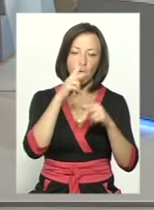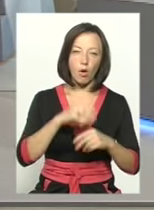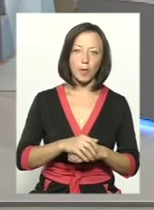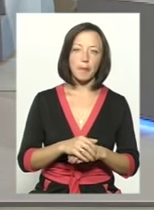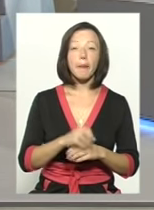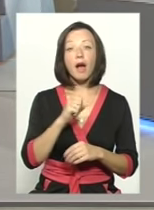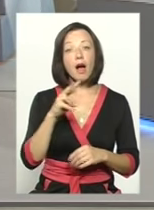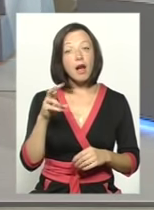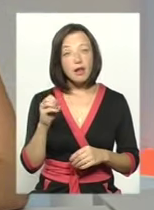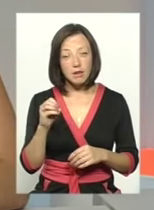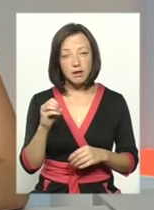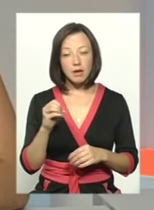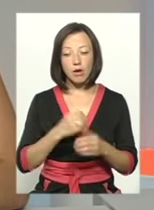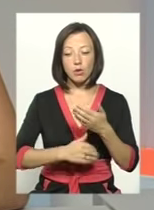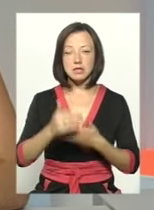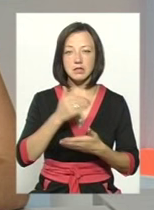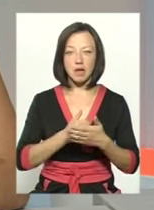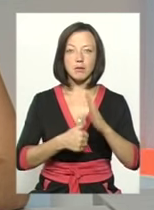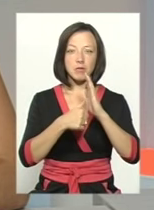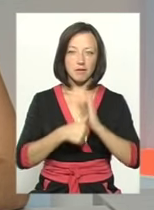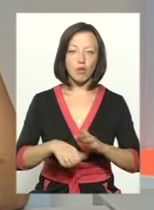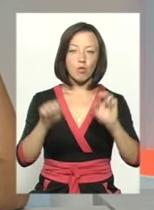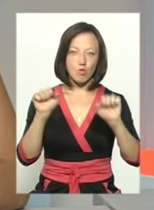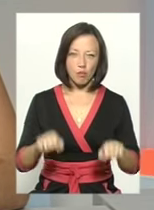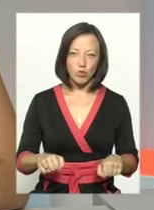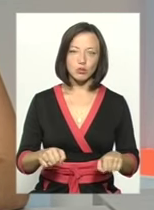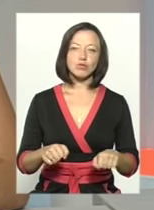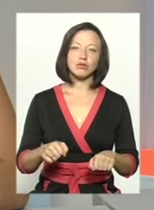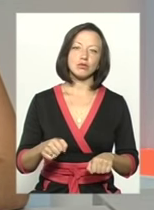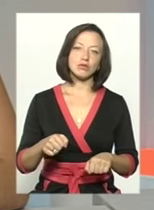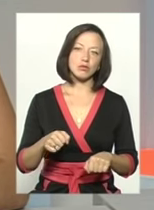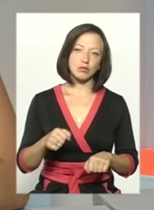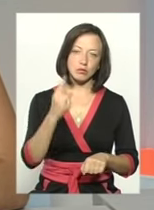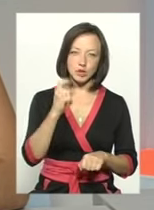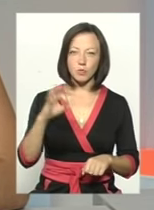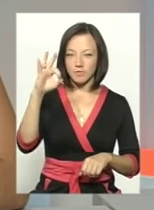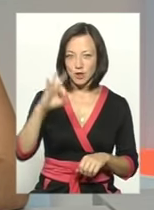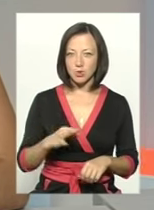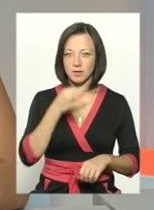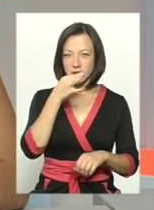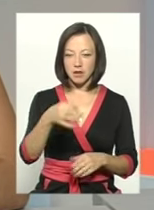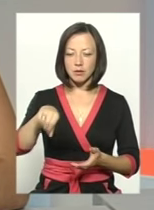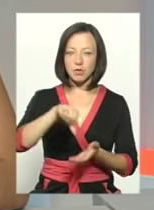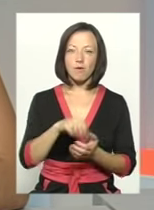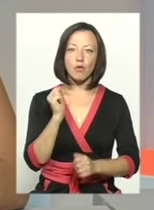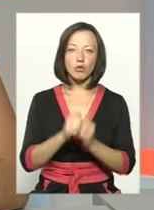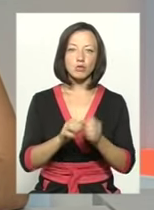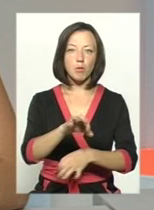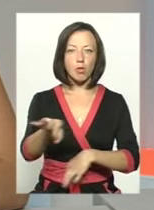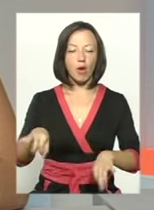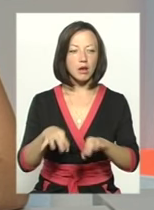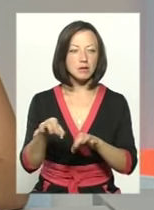Але останні півроку я можу так твердо сказати, що я беру участь майже у кожному проєкті,